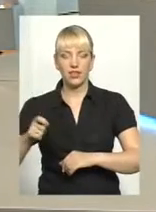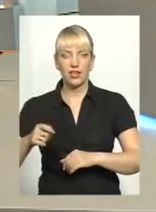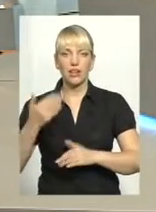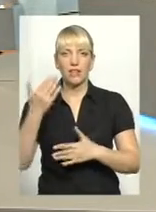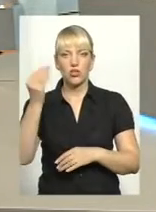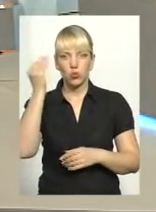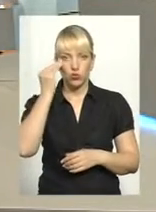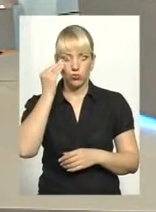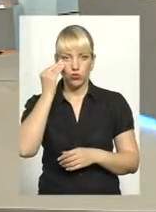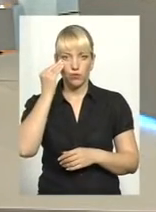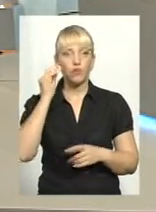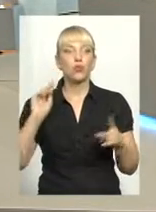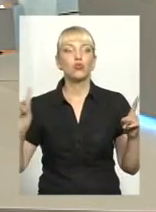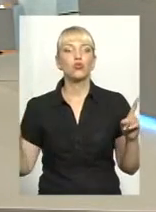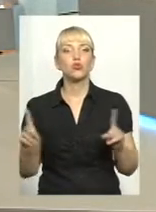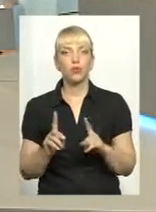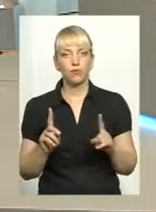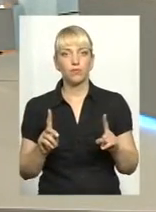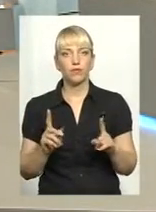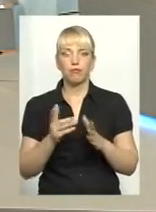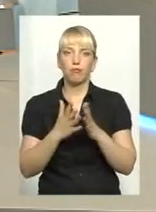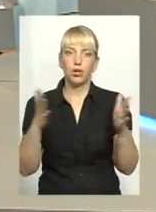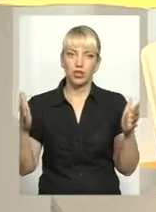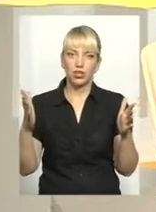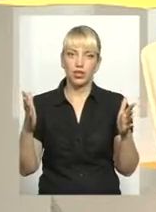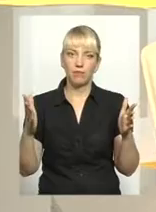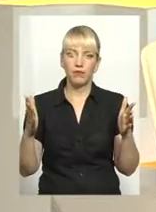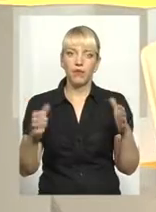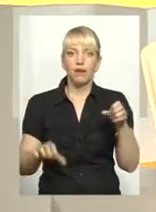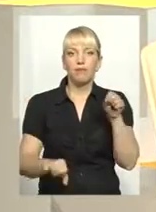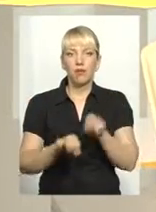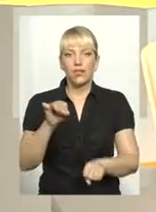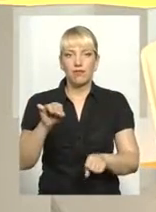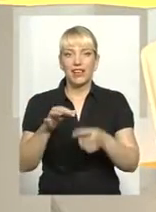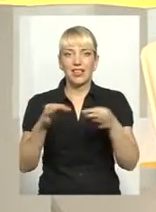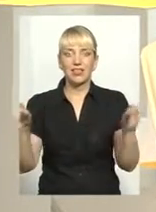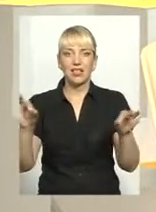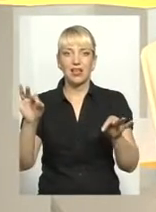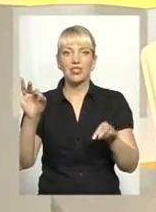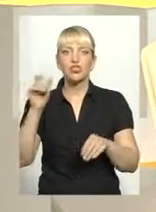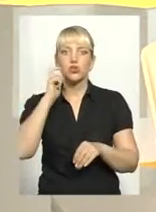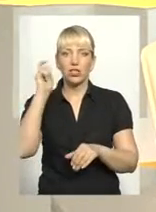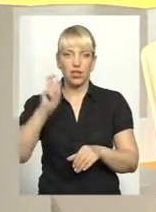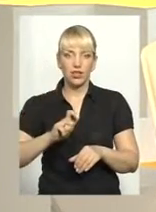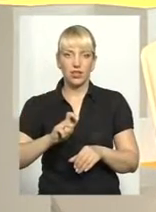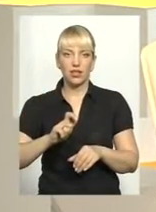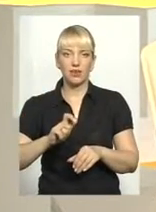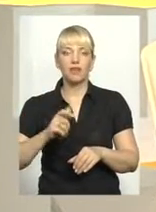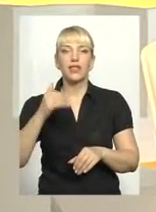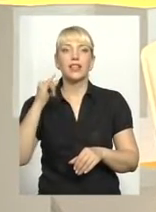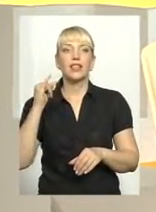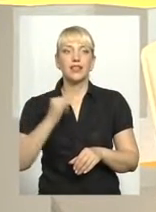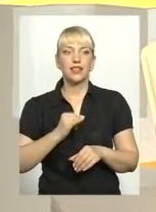думку, що більше підриває незалежність країни і